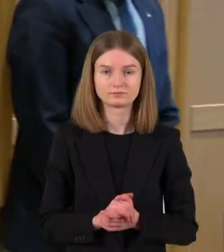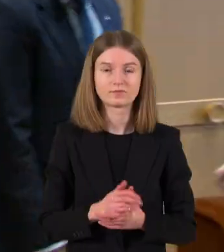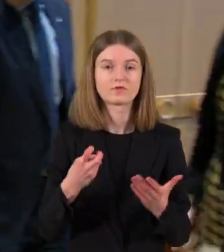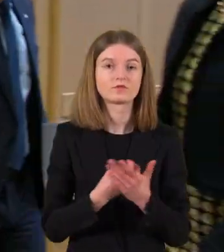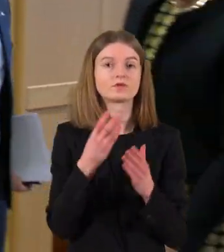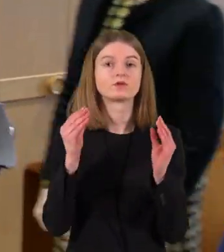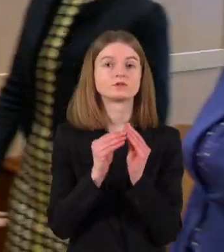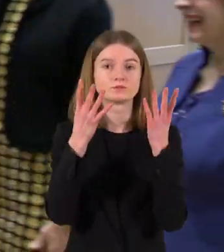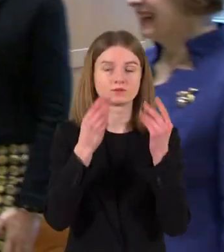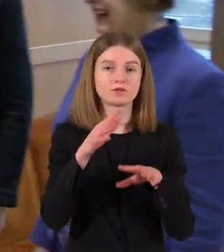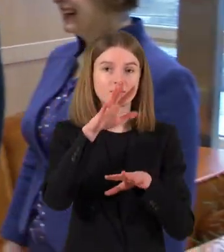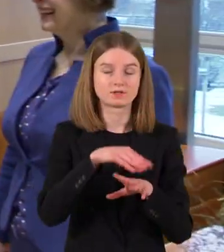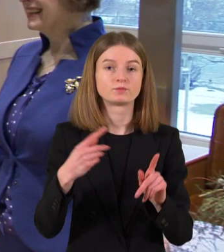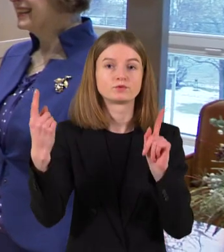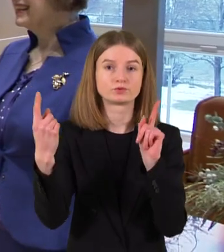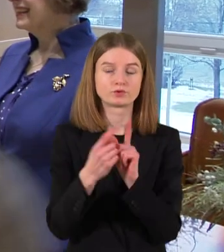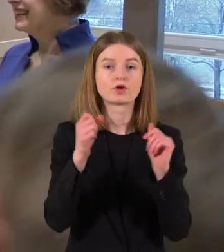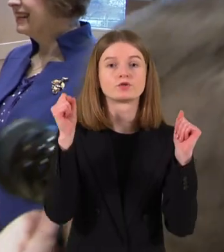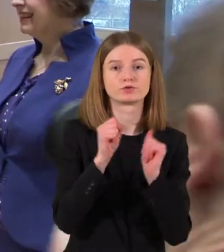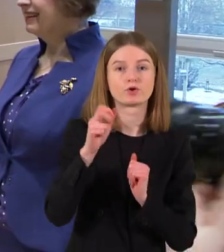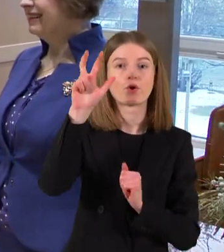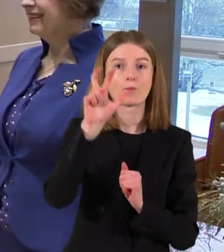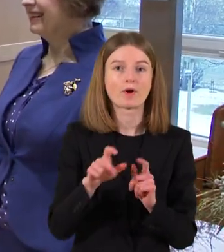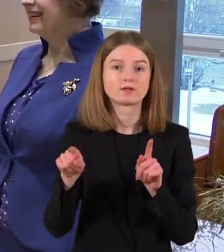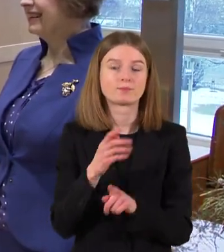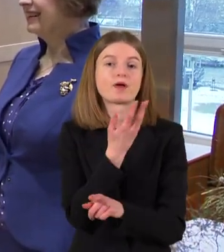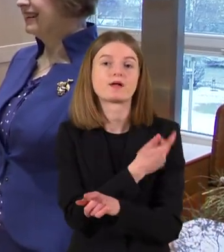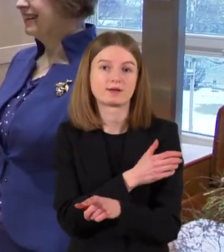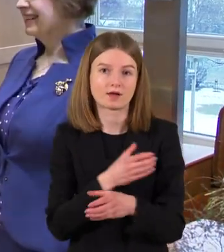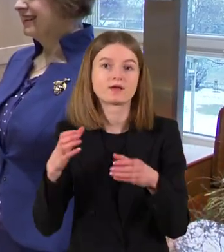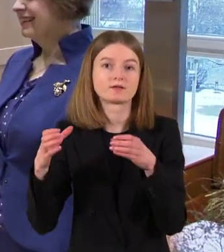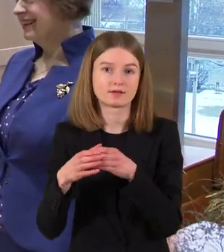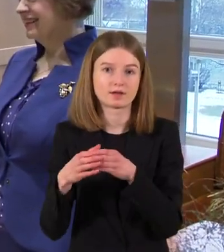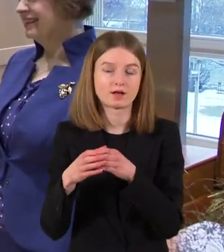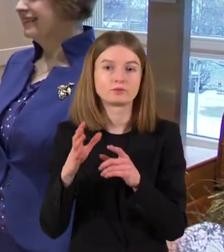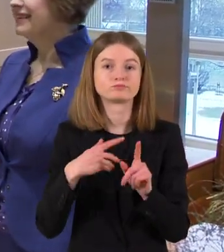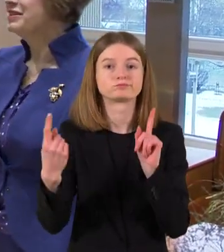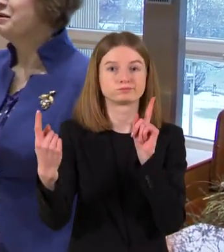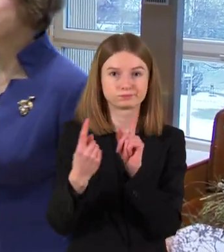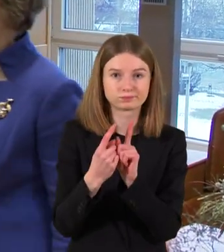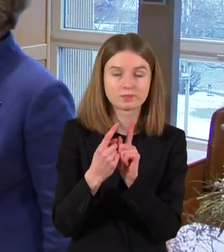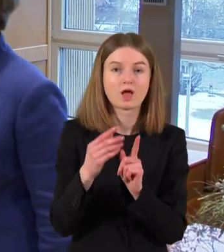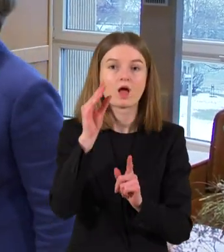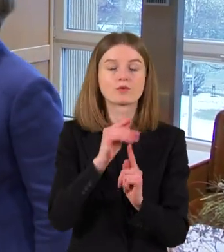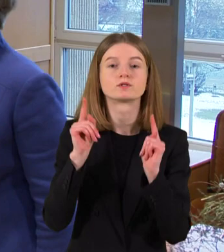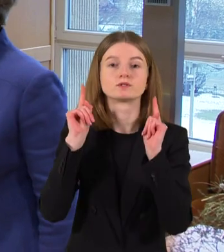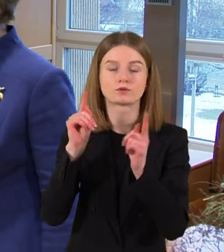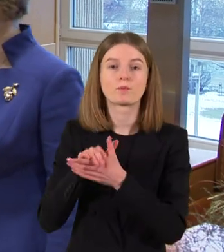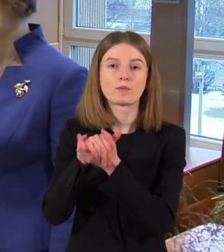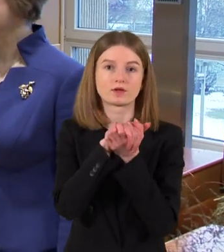dešimtoje Seime susitikė Šiaurės, Baltijos šalių ir Lenkijos delegacijų, Europos saugumo ir bendradarbiavimo organizacijos